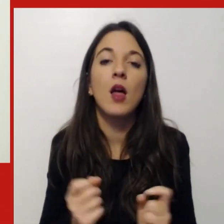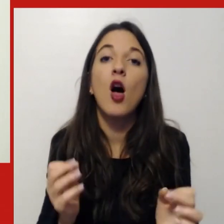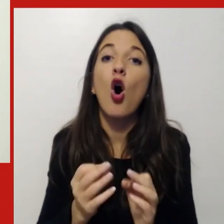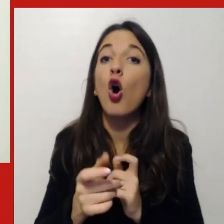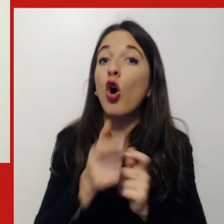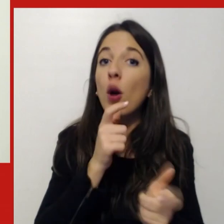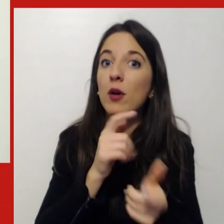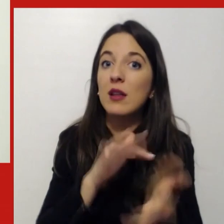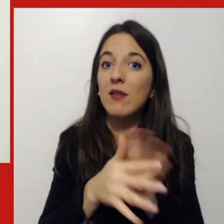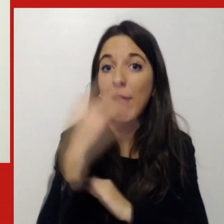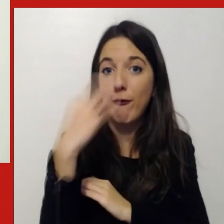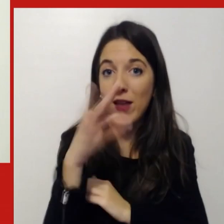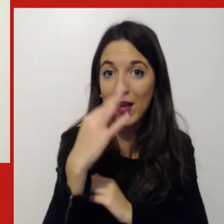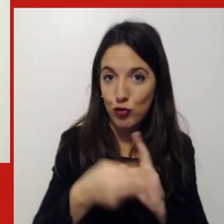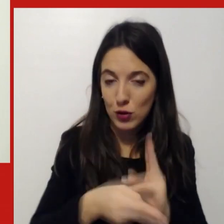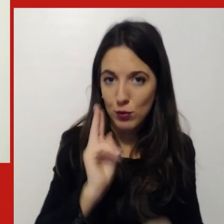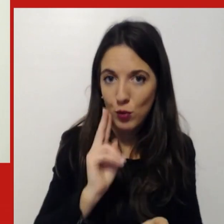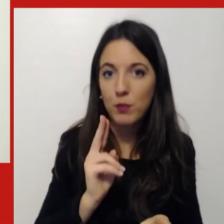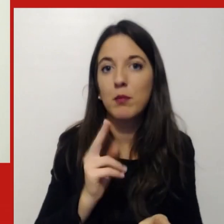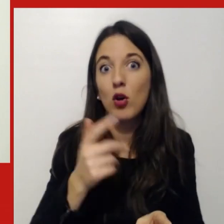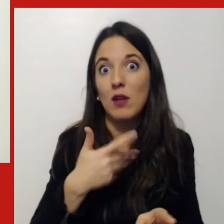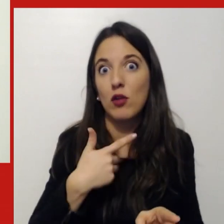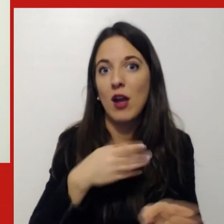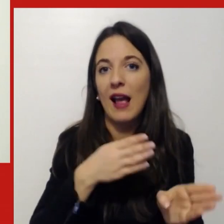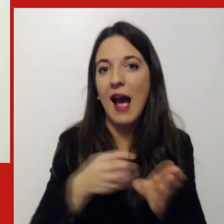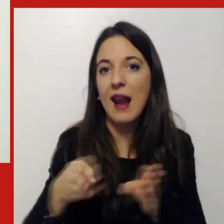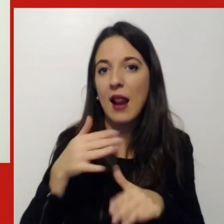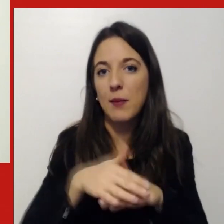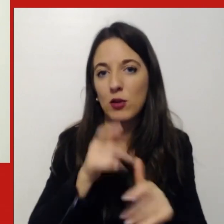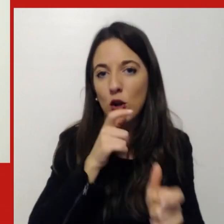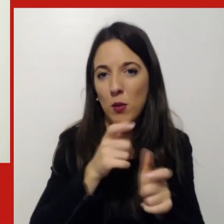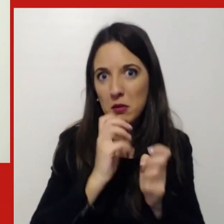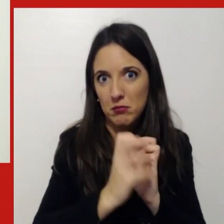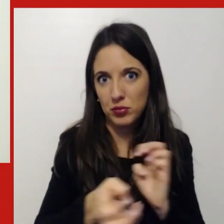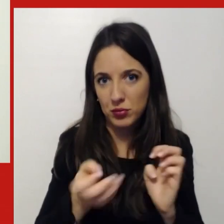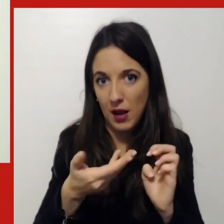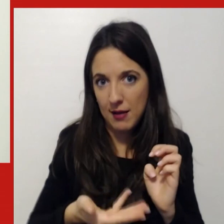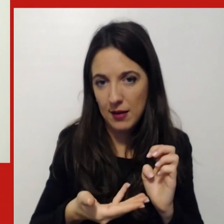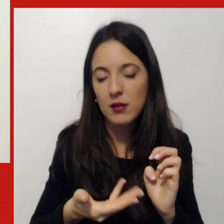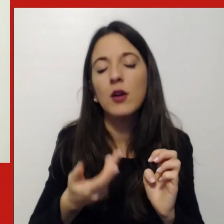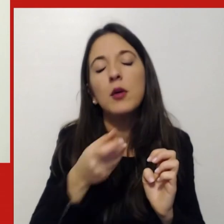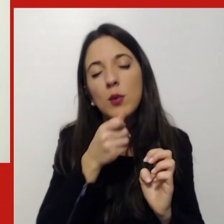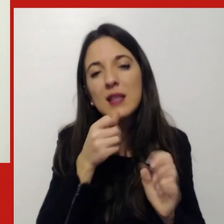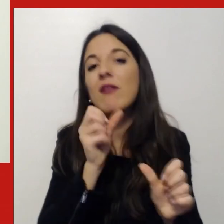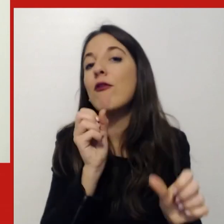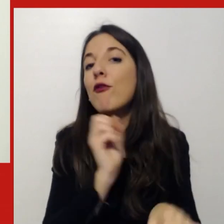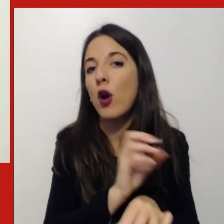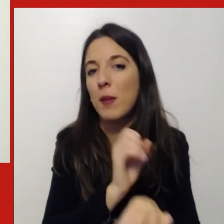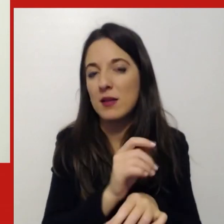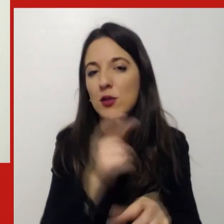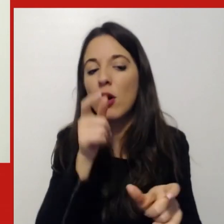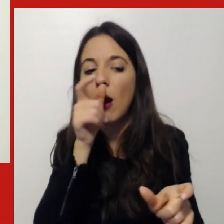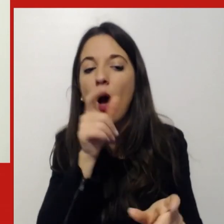multicanale quindi dobbiamo rimparare come dicevo a